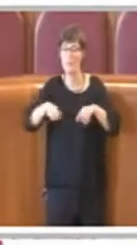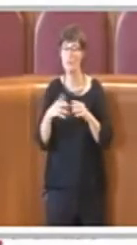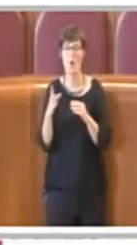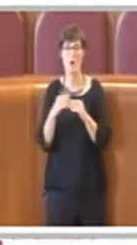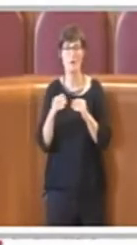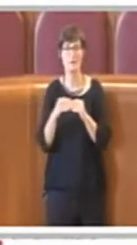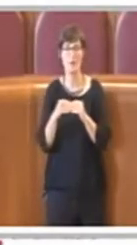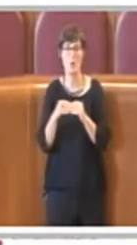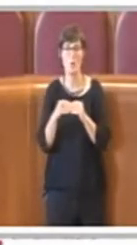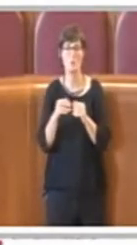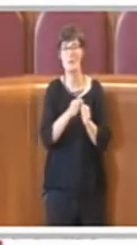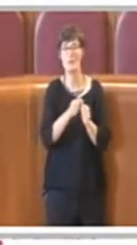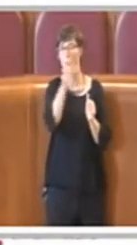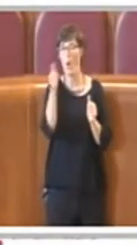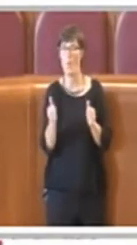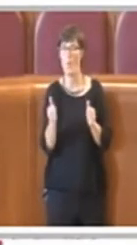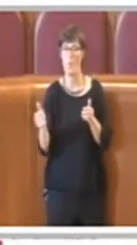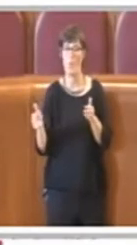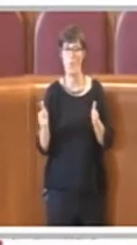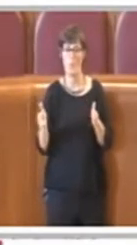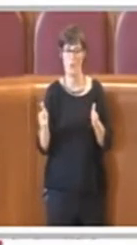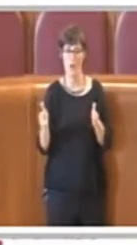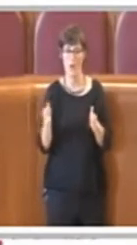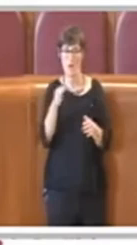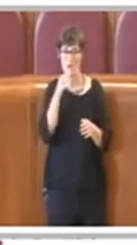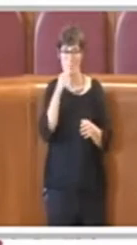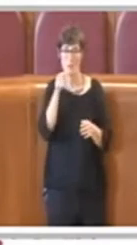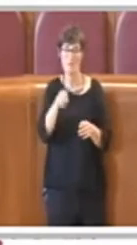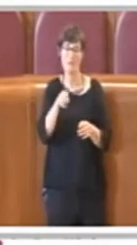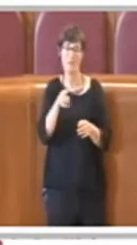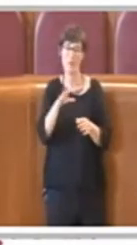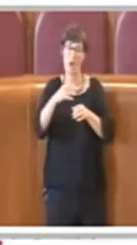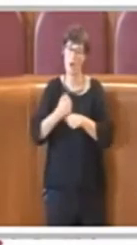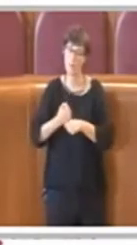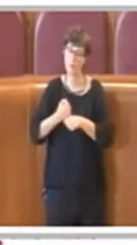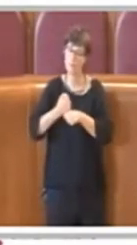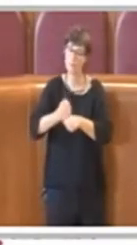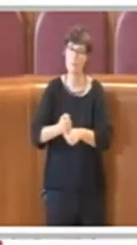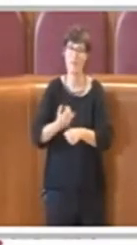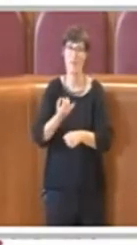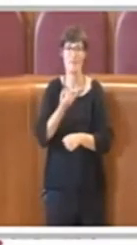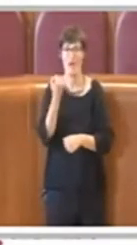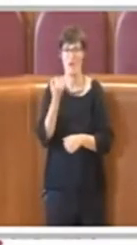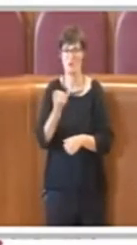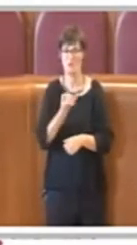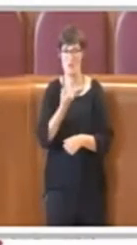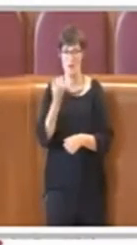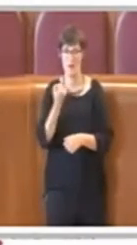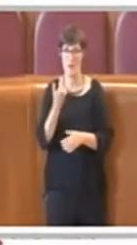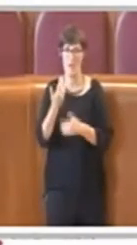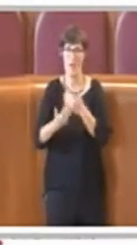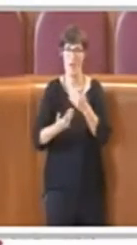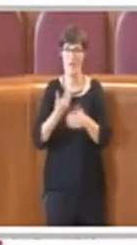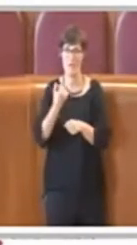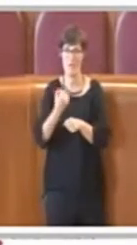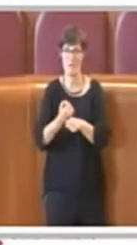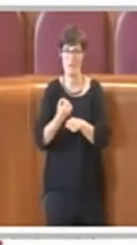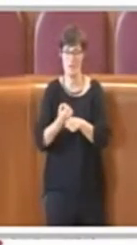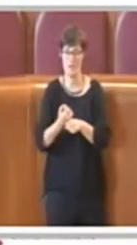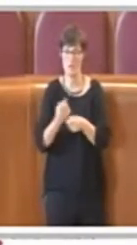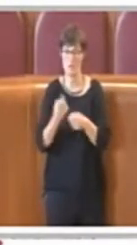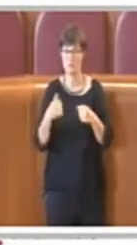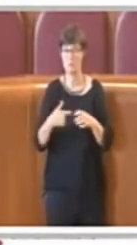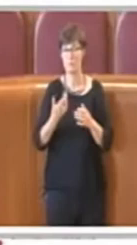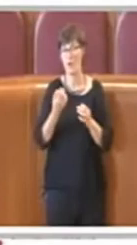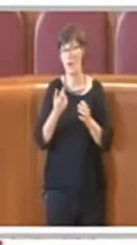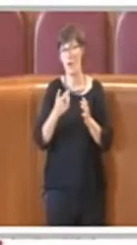faciliterà il dialogo e anche appunto il passaggio di consegne. Un altro aspetto della norma transitoria però già prevista comunque nel